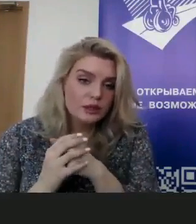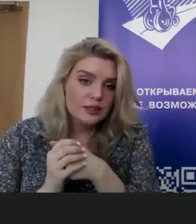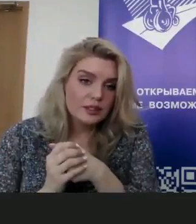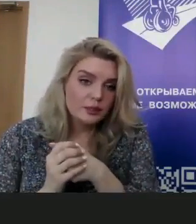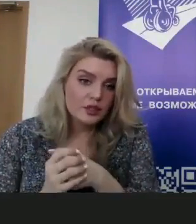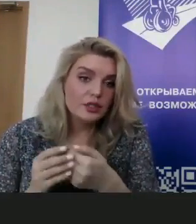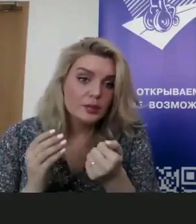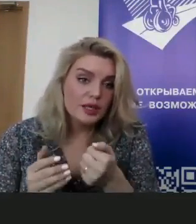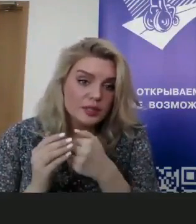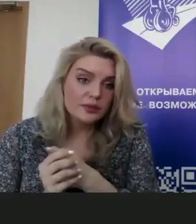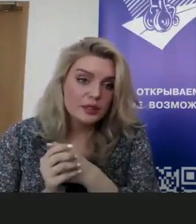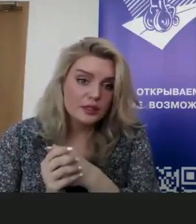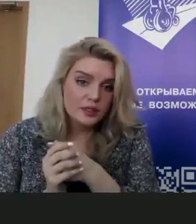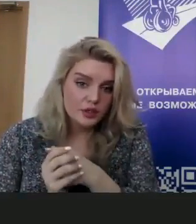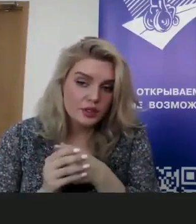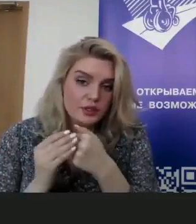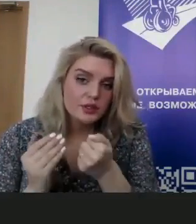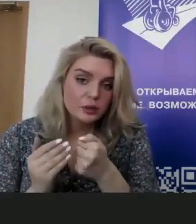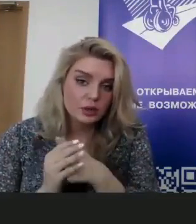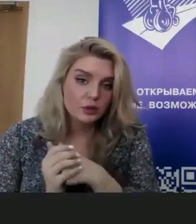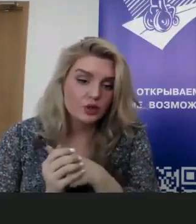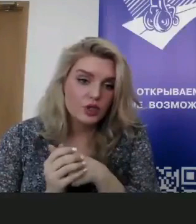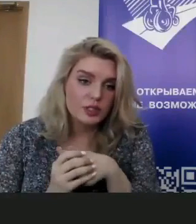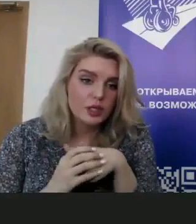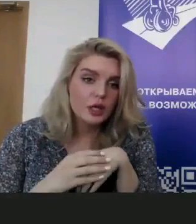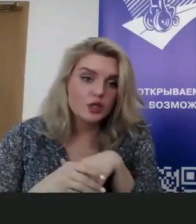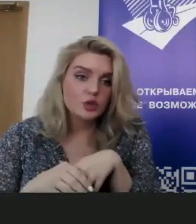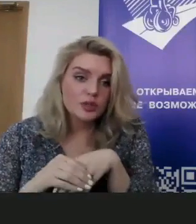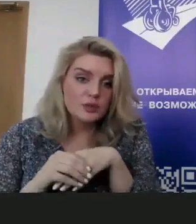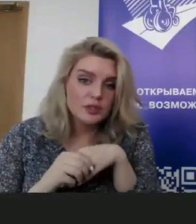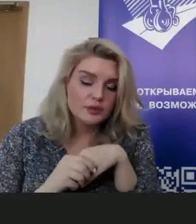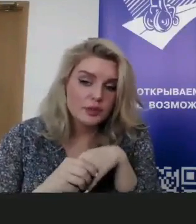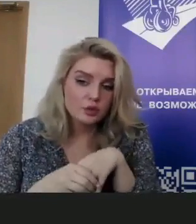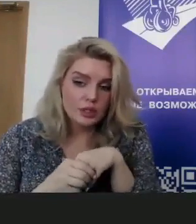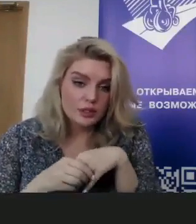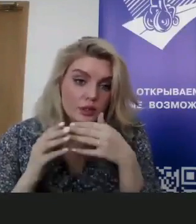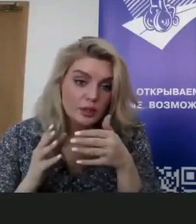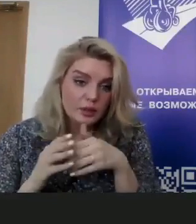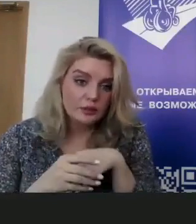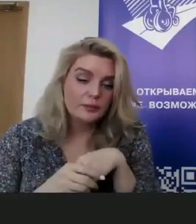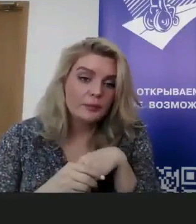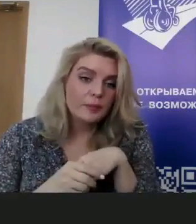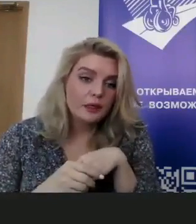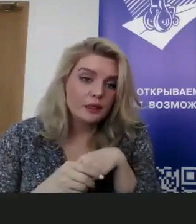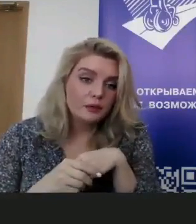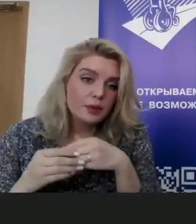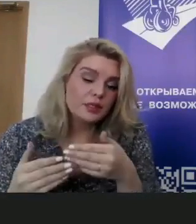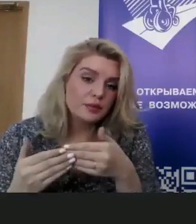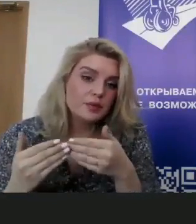на детской площадке, меня позвали на день рождения. Дети делают такое очень часто. Что необходимо делать в этой ситуации, к примеру, да?